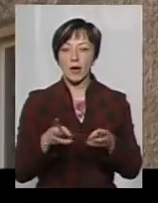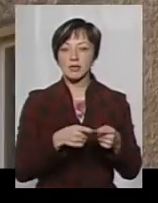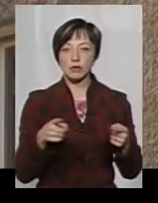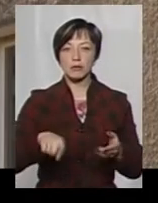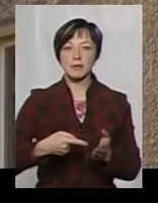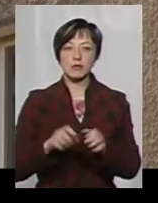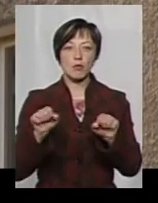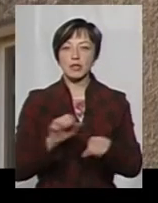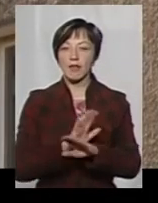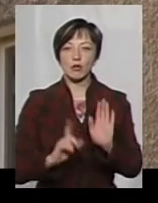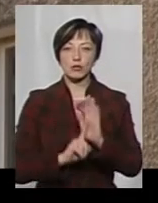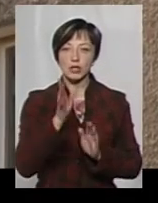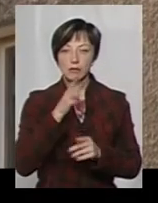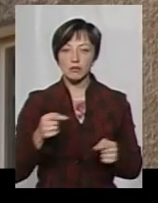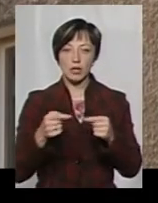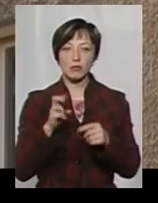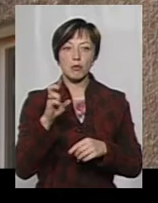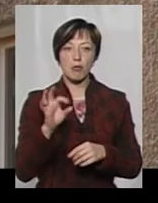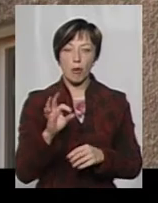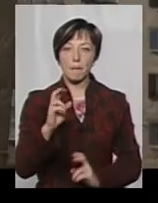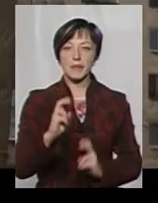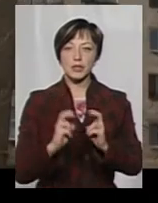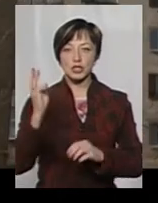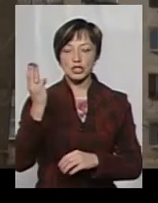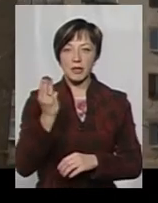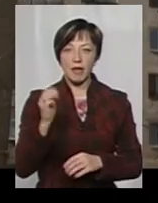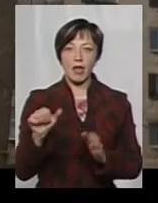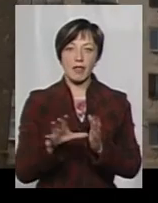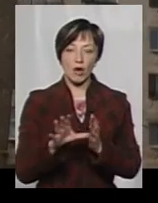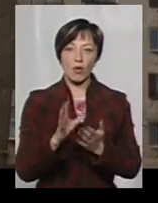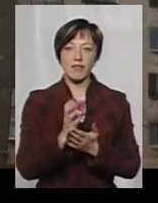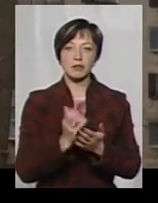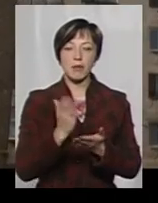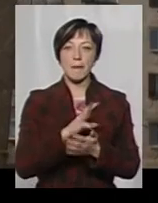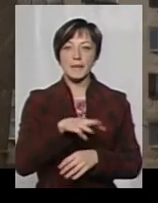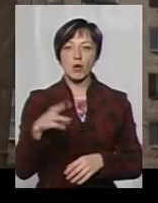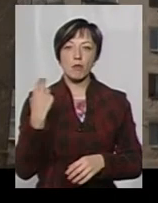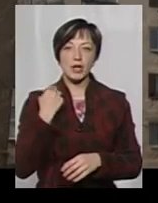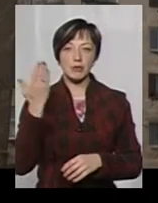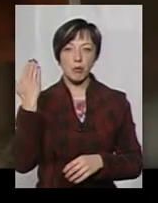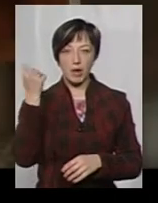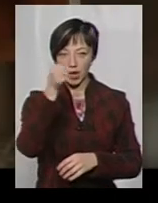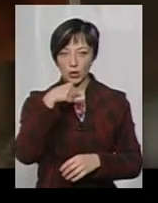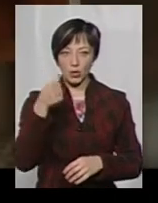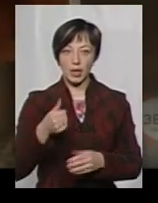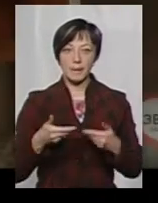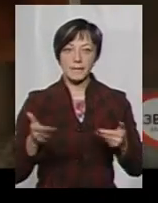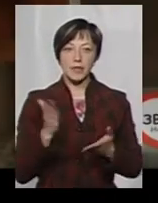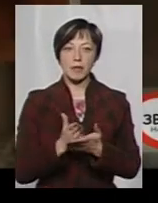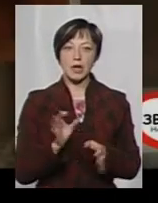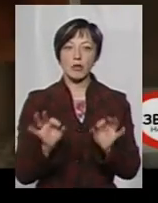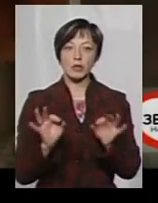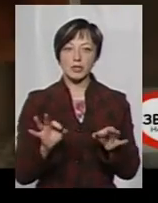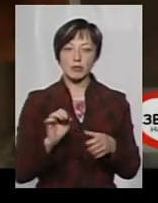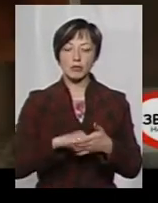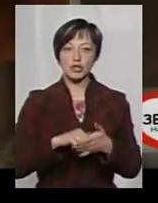сезон у місті може не розпочатися вчасно, бо підприємство «Шепетівка Енергоінвест» має мільйонні борги за попередні роки. Ми маємо об'єктивні